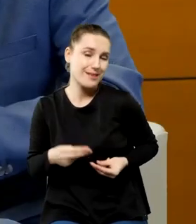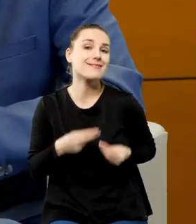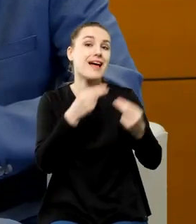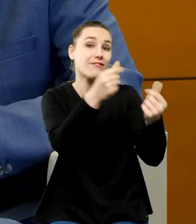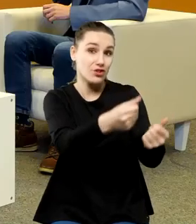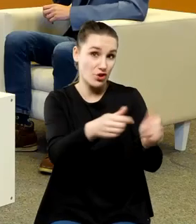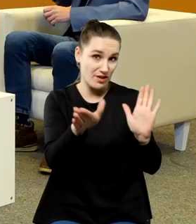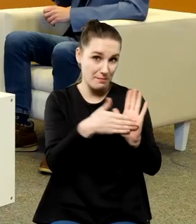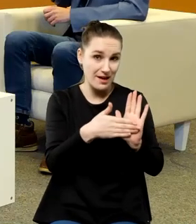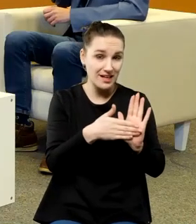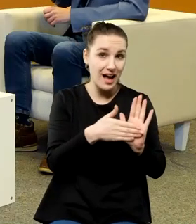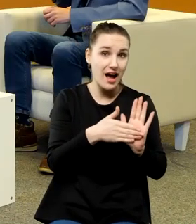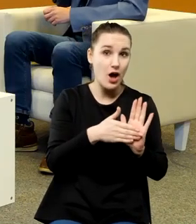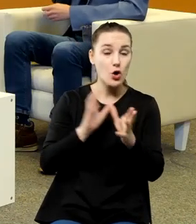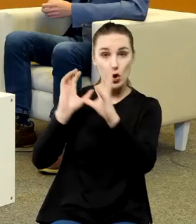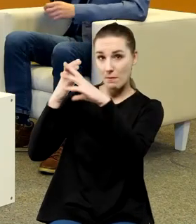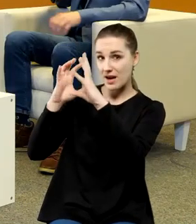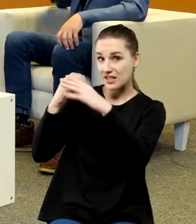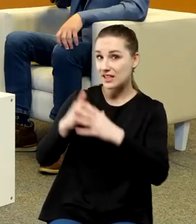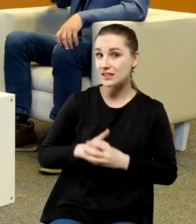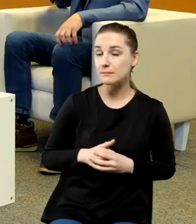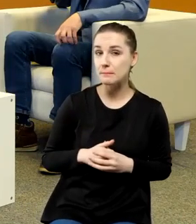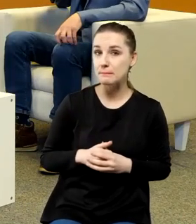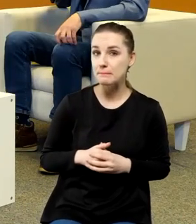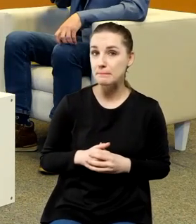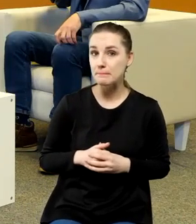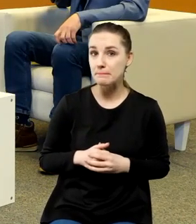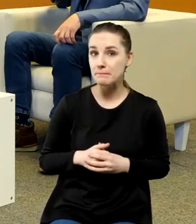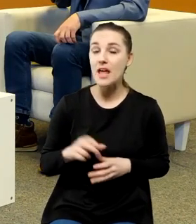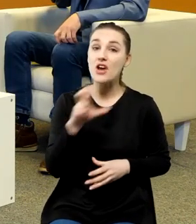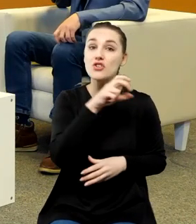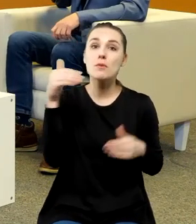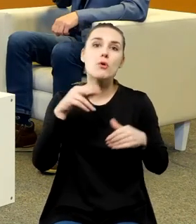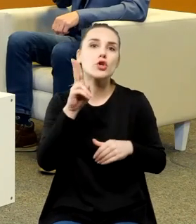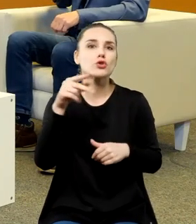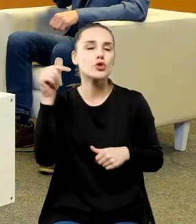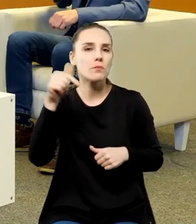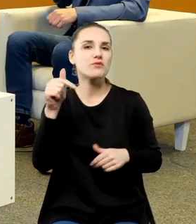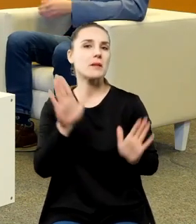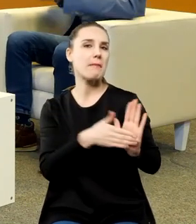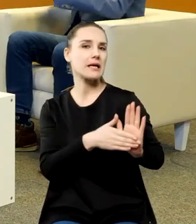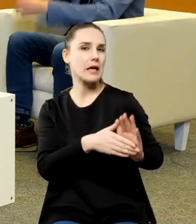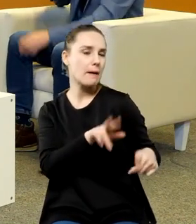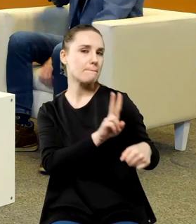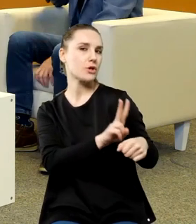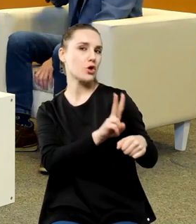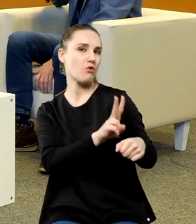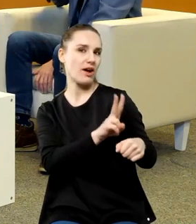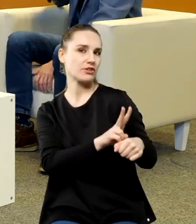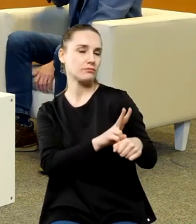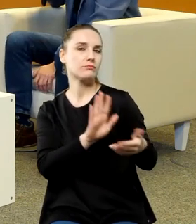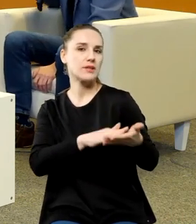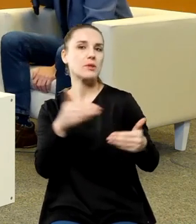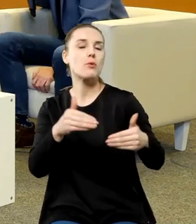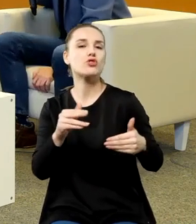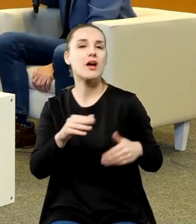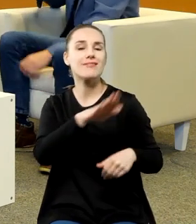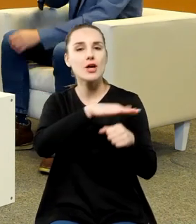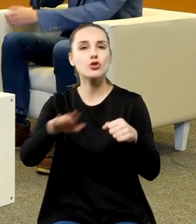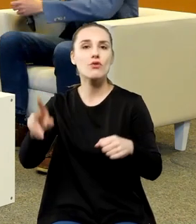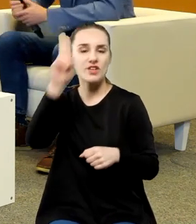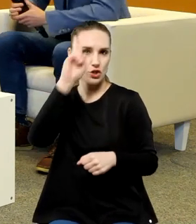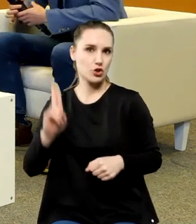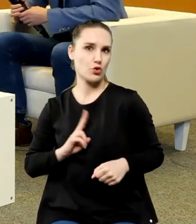markę Kopernik czy jakoś ktoś powinien na straży tej marki stać czy powinien powstać jakiś Narodowy Instytut